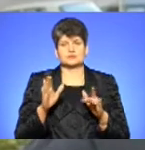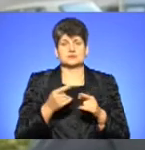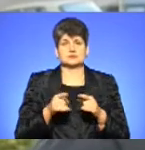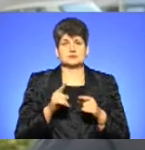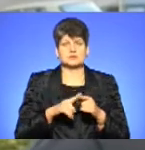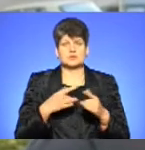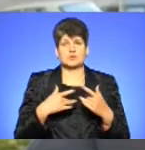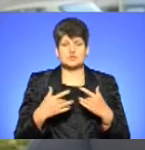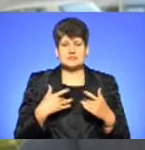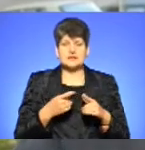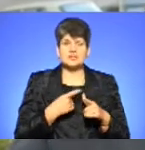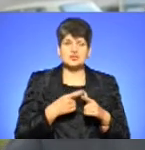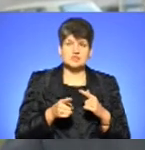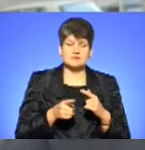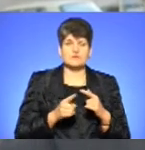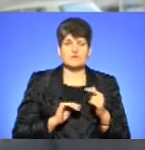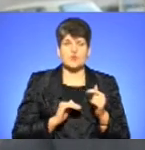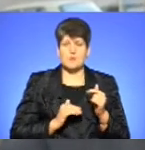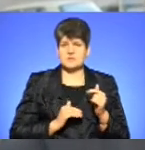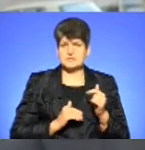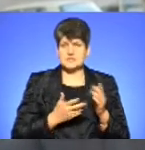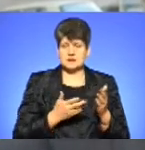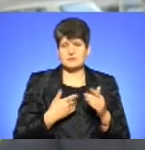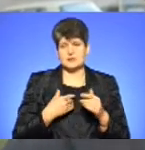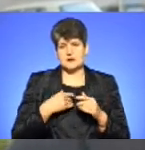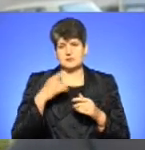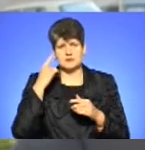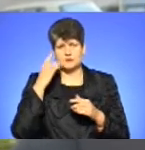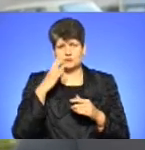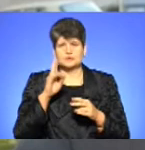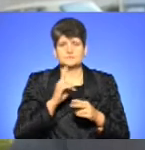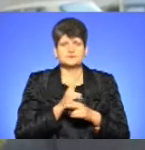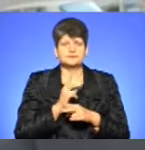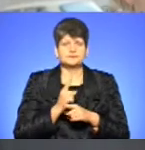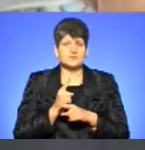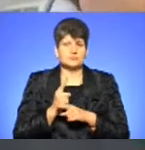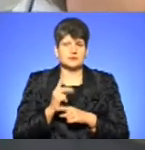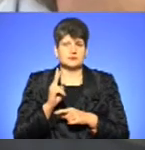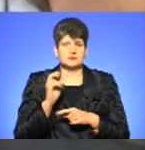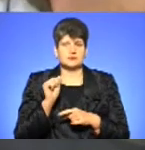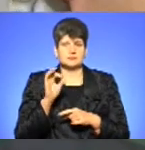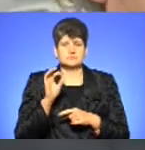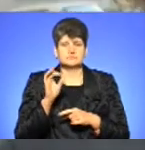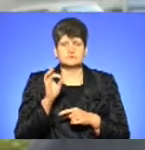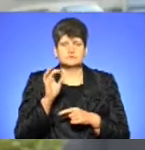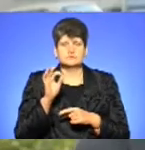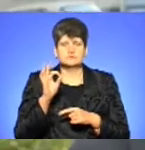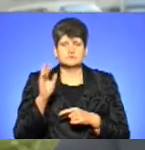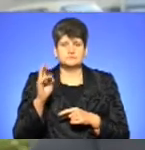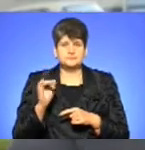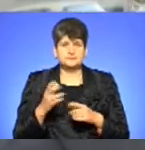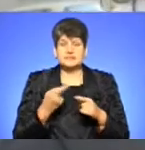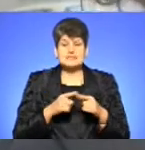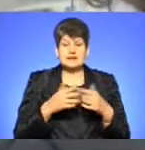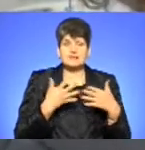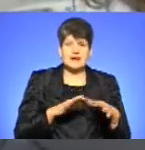концерти, чи в комерційних булот караоке. Ну, я впевнений, що ніхто не заборонить ніде караоке. Тобто, так взагалі, якщо так розібратися, втратить,